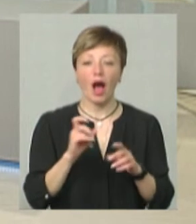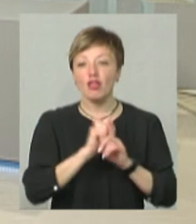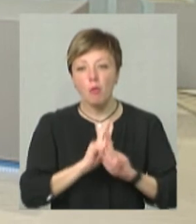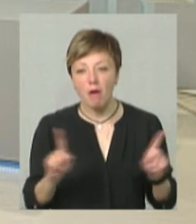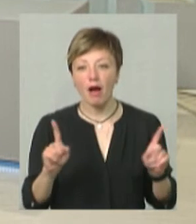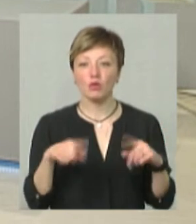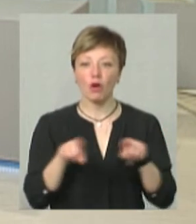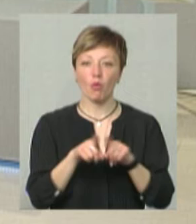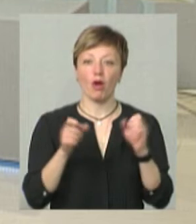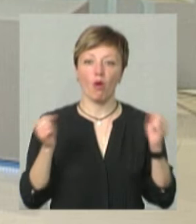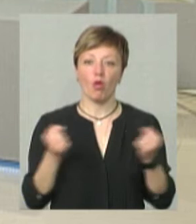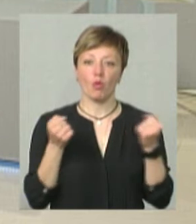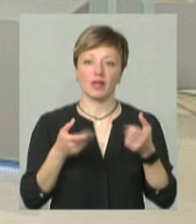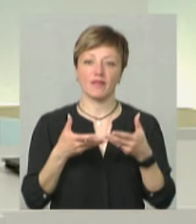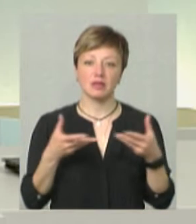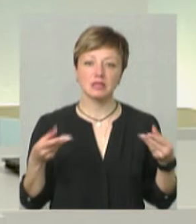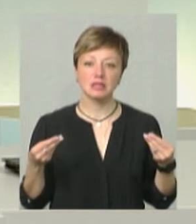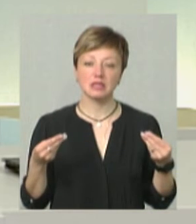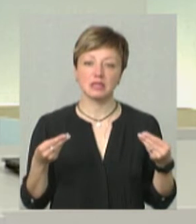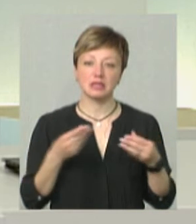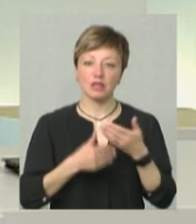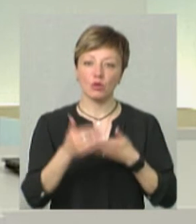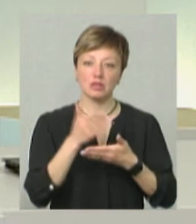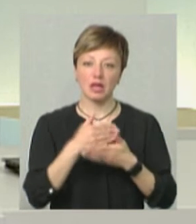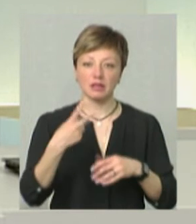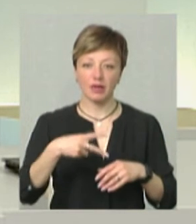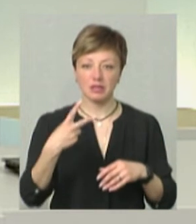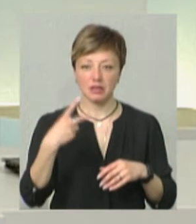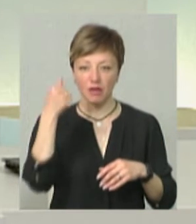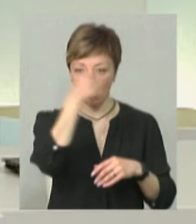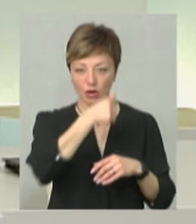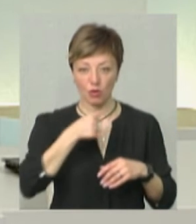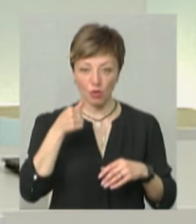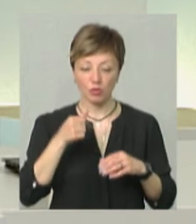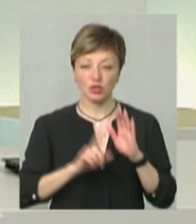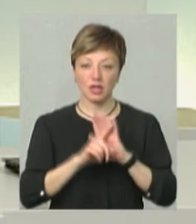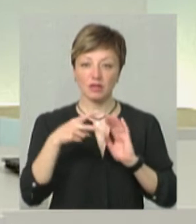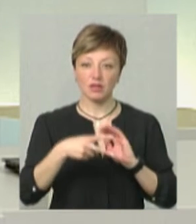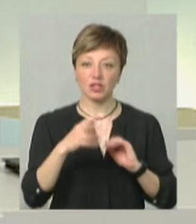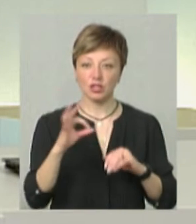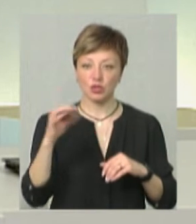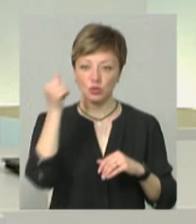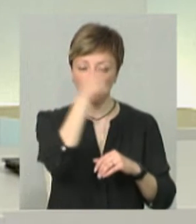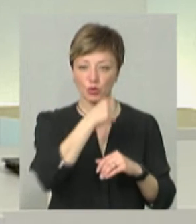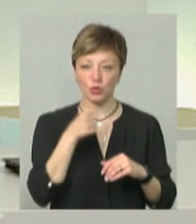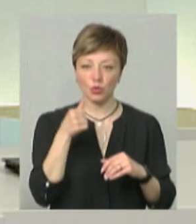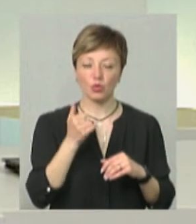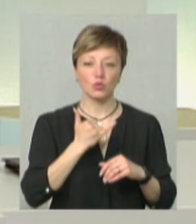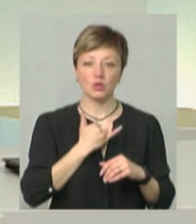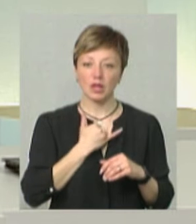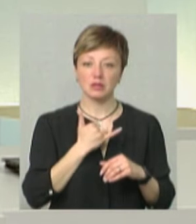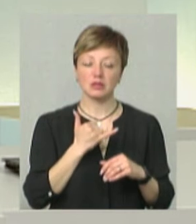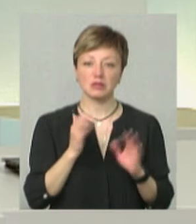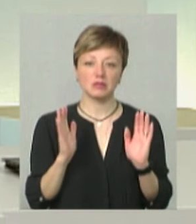такої холодної весни за останні 22 роки, починаючи з 2000 року, вона